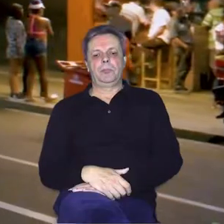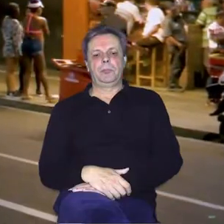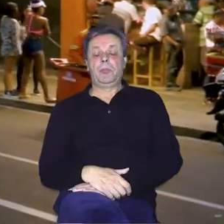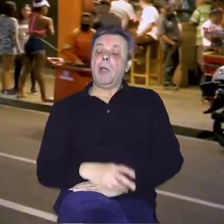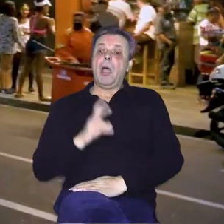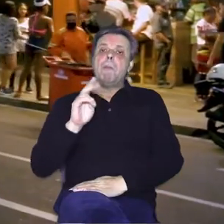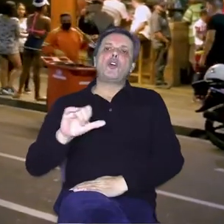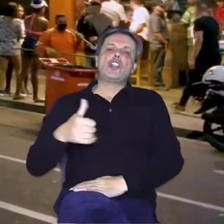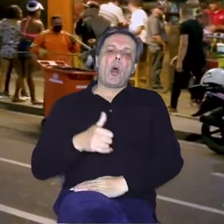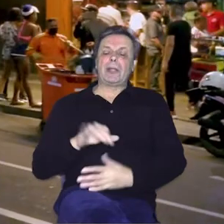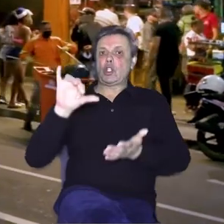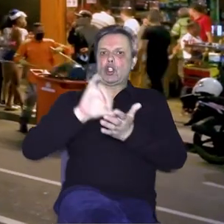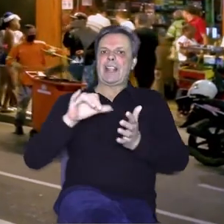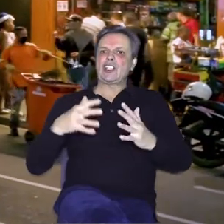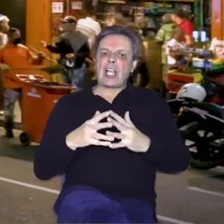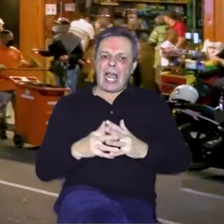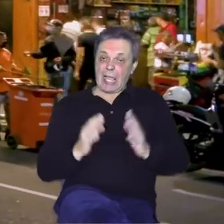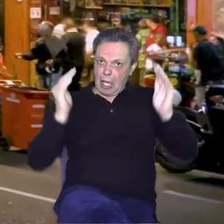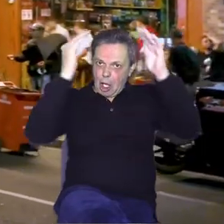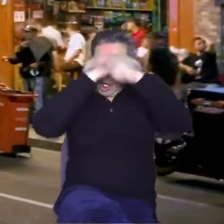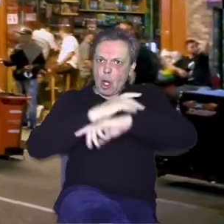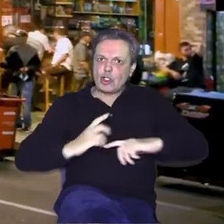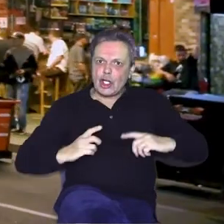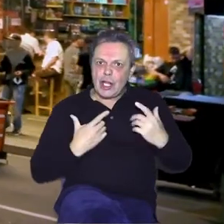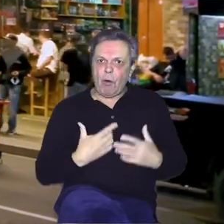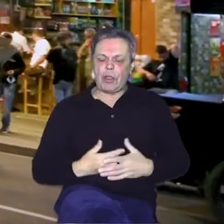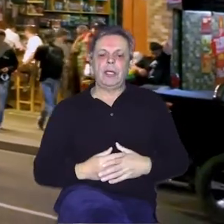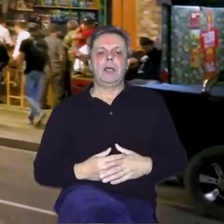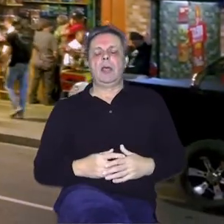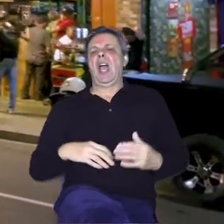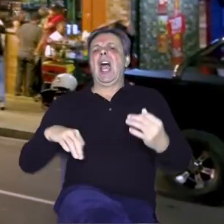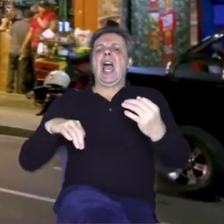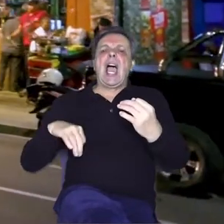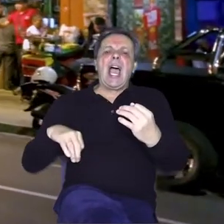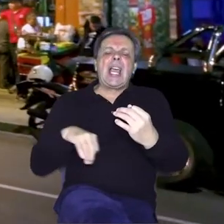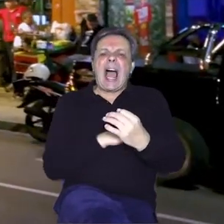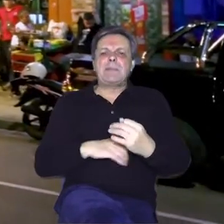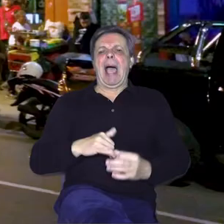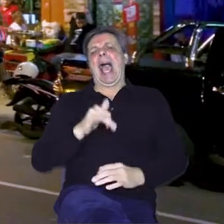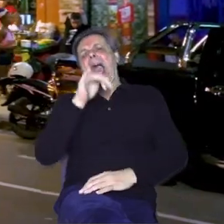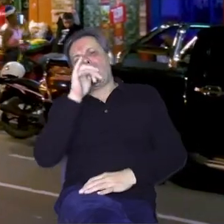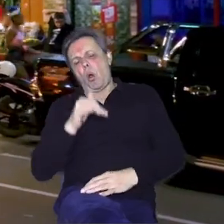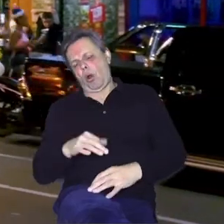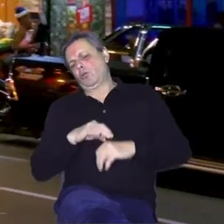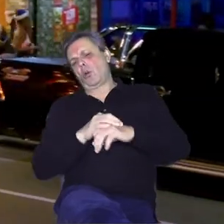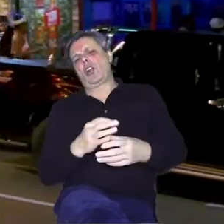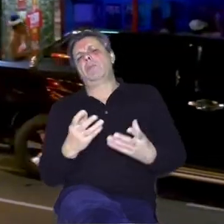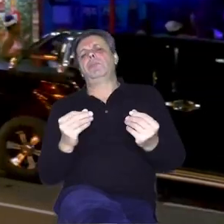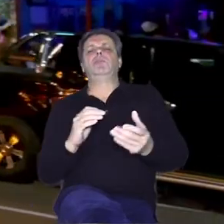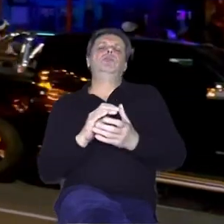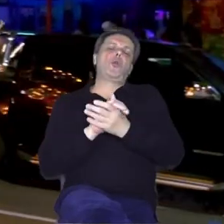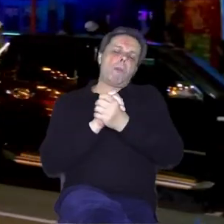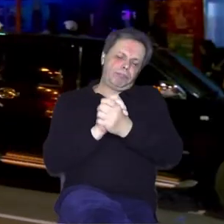A možete opet do središta grada u noćni život prepun poroka. Glazba i alkokol su popraćeni s velikim brojem